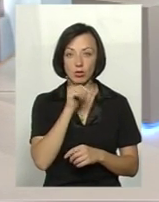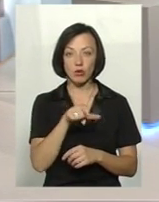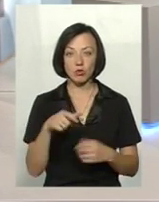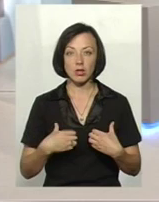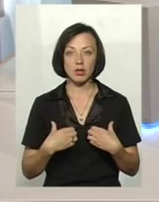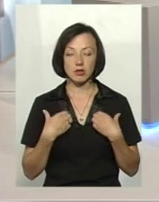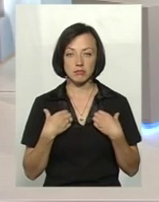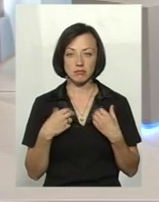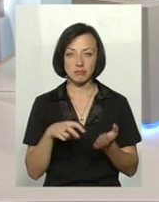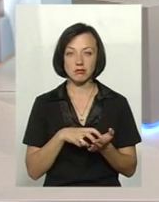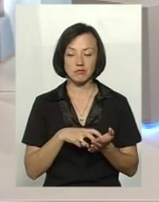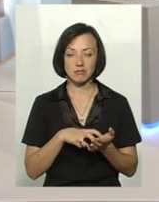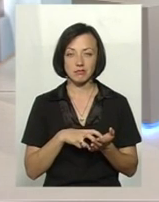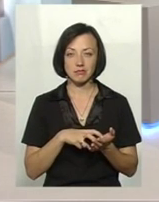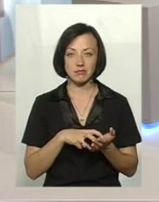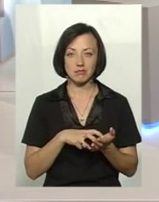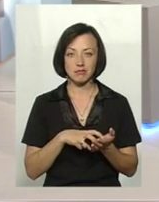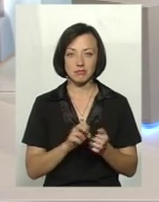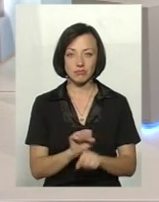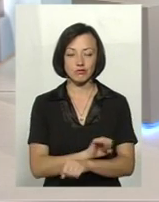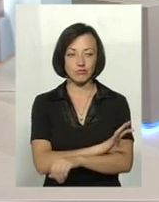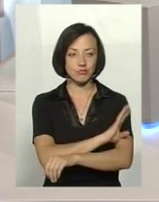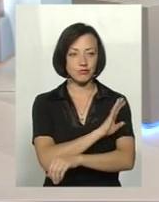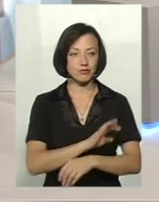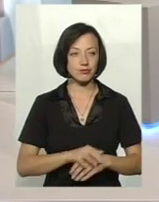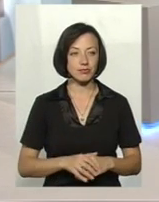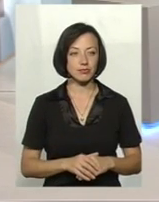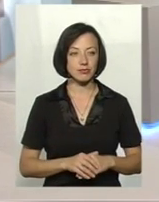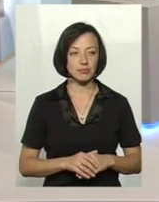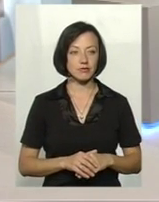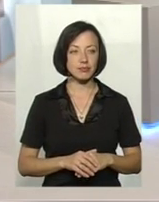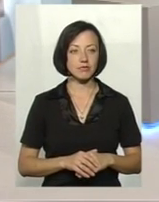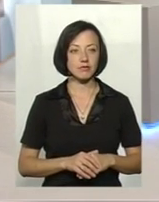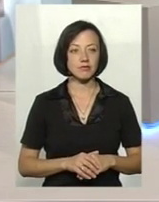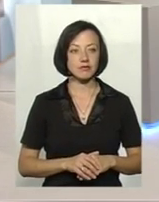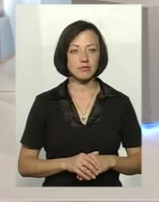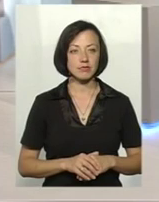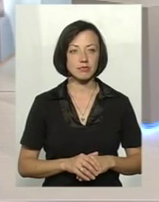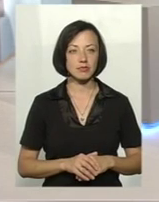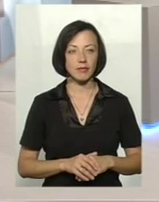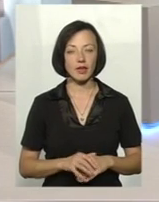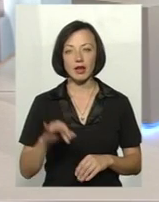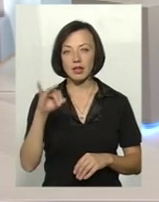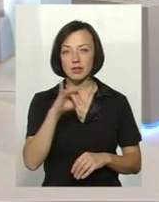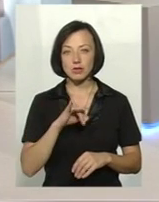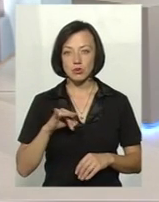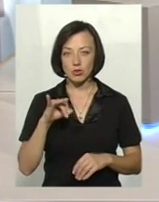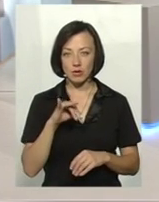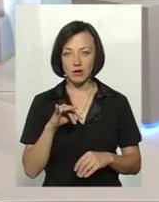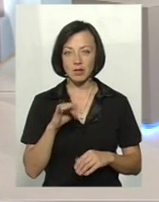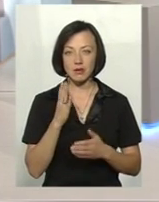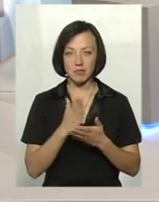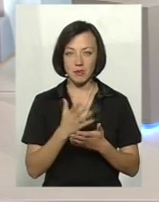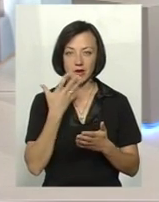викликає такі мурашки по шкілі, тому що історія, вона накладає свій